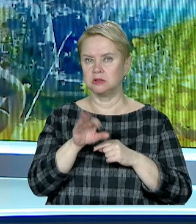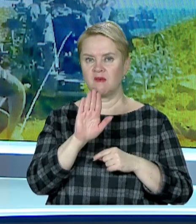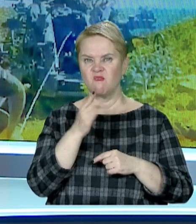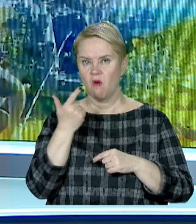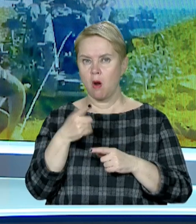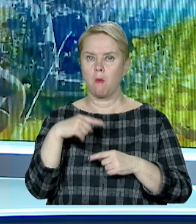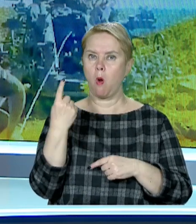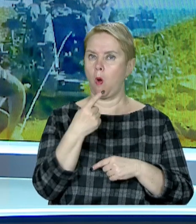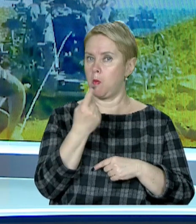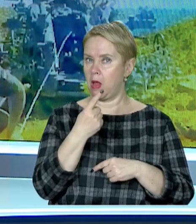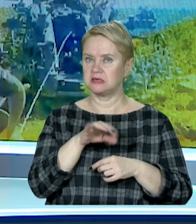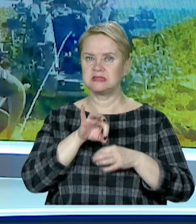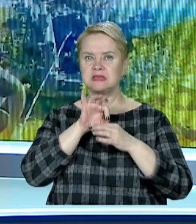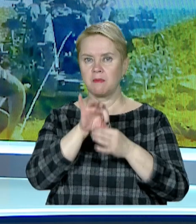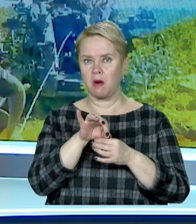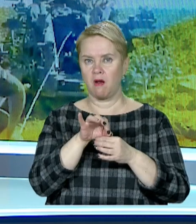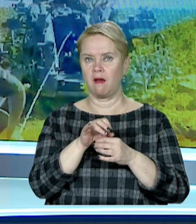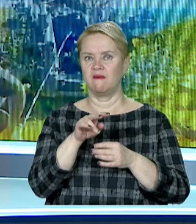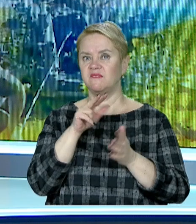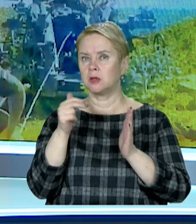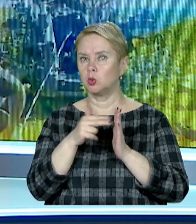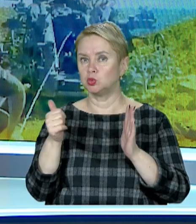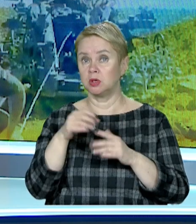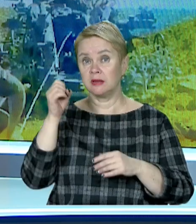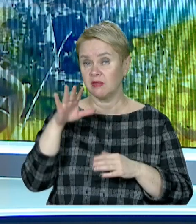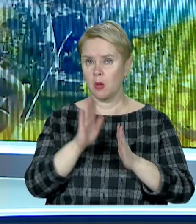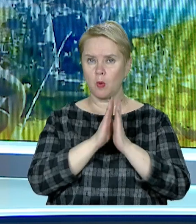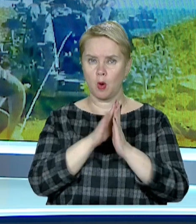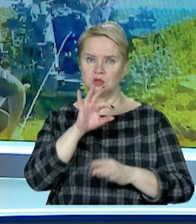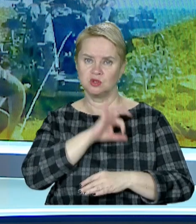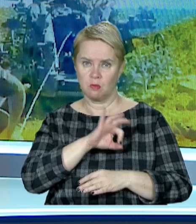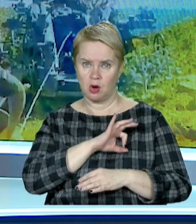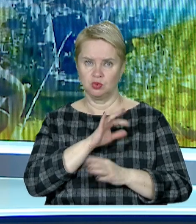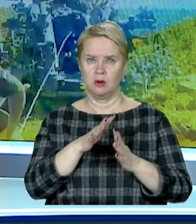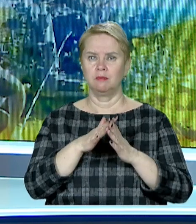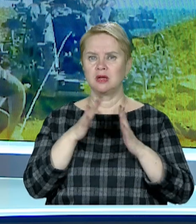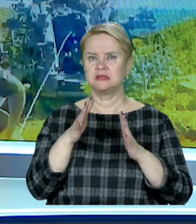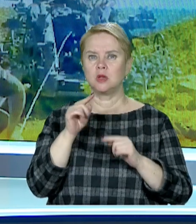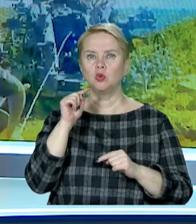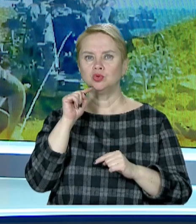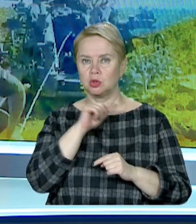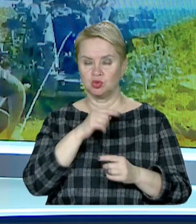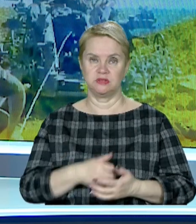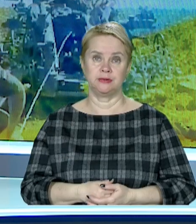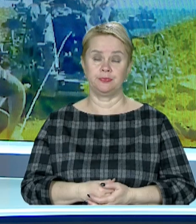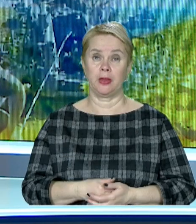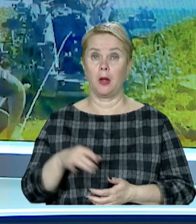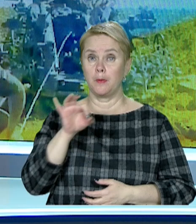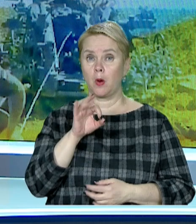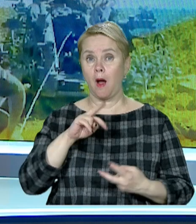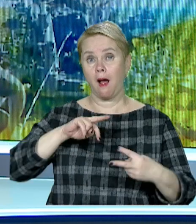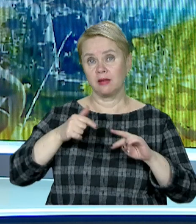ворога по областях запроваджують віялові відключення та просять споживачів максимально заощаджувати. Про